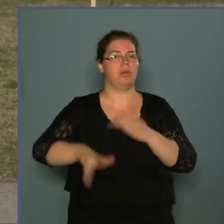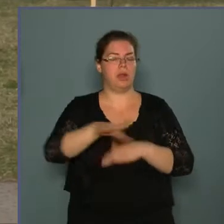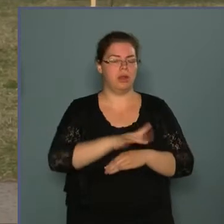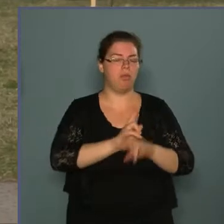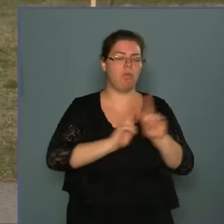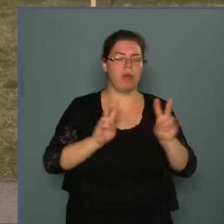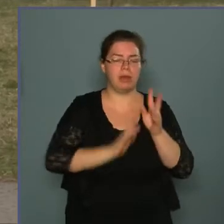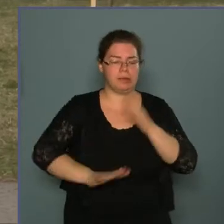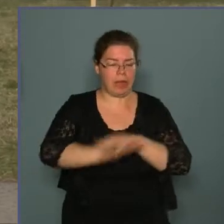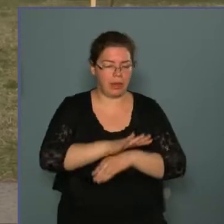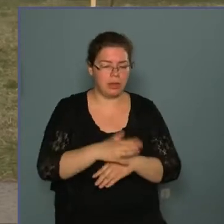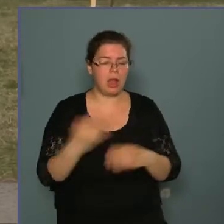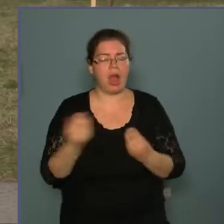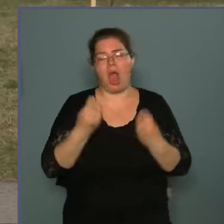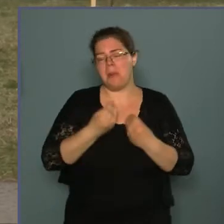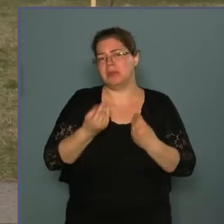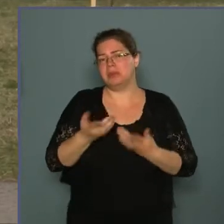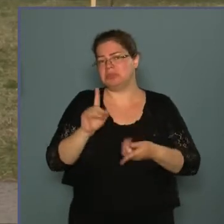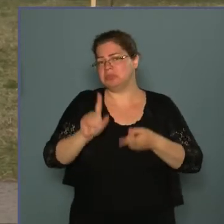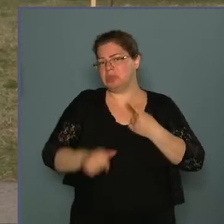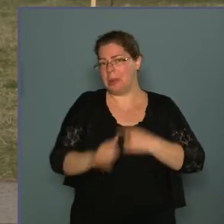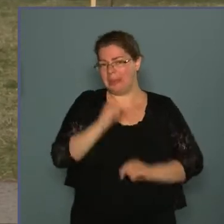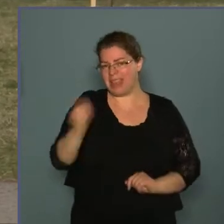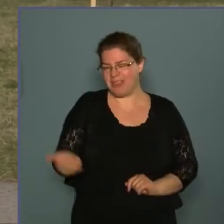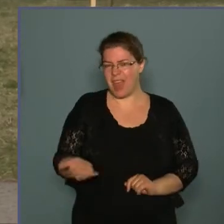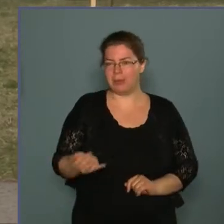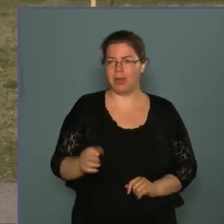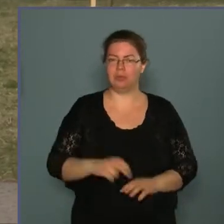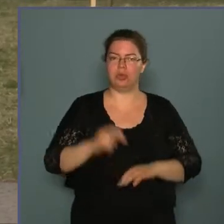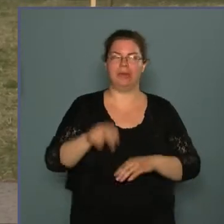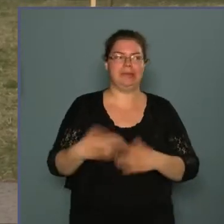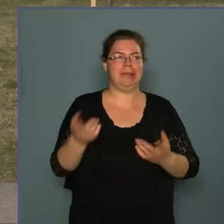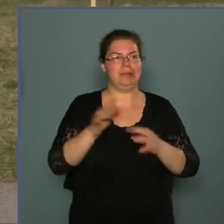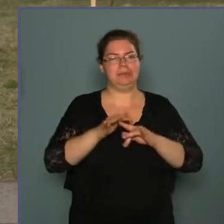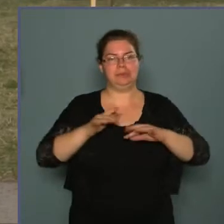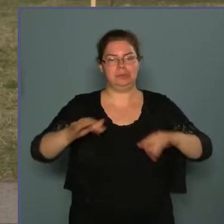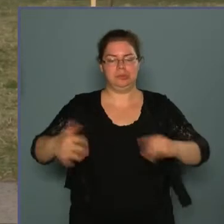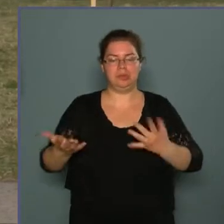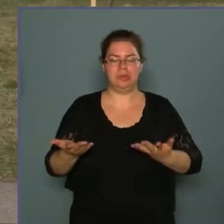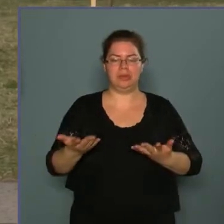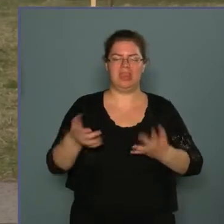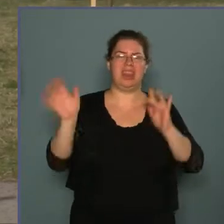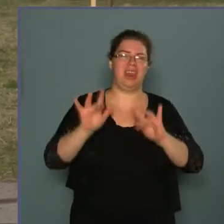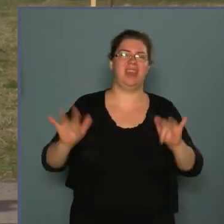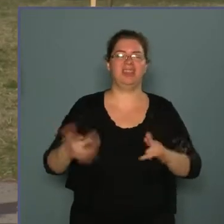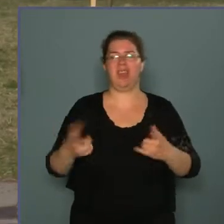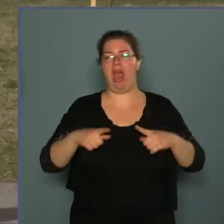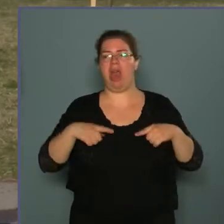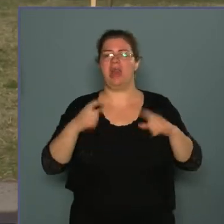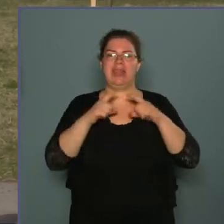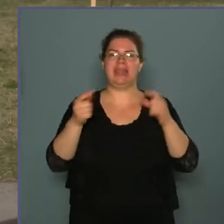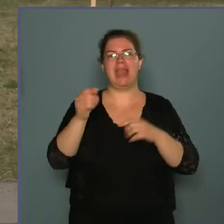Vannak területek, amelyeken az utóbbi években ugrásszerűen megszaporodtak a gicses életkép